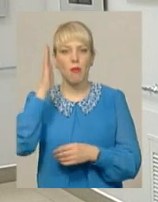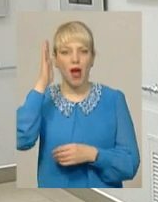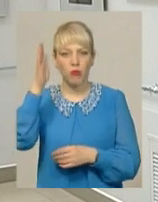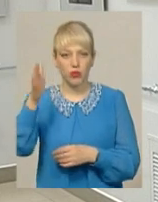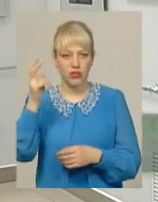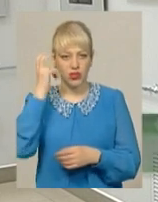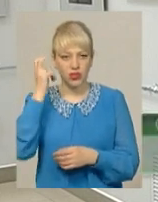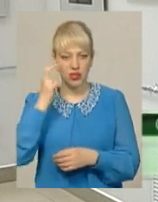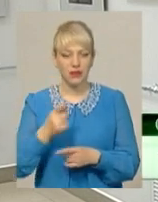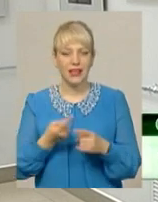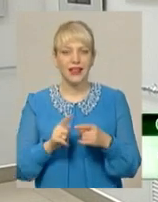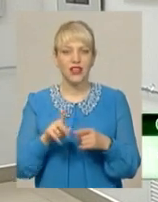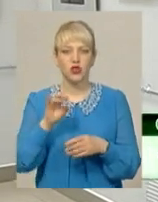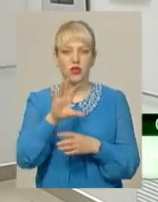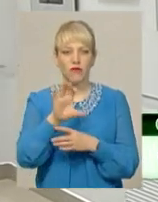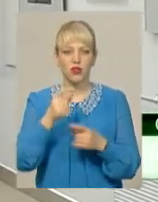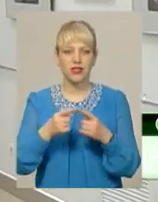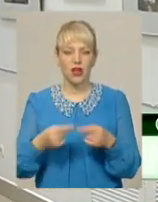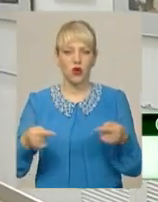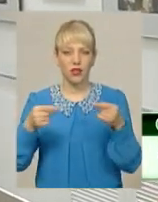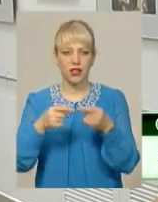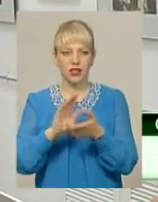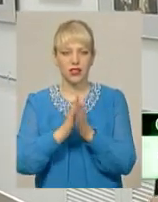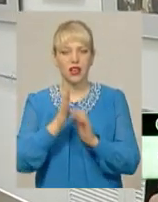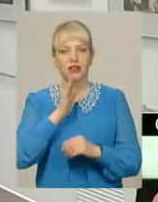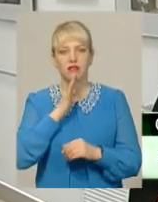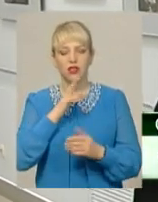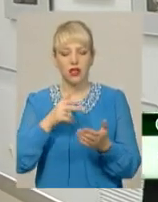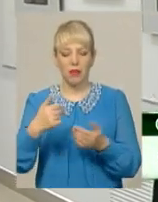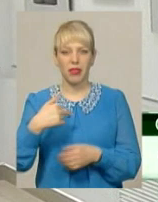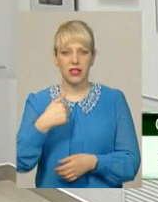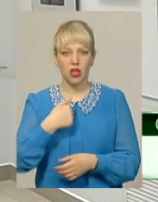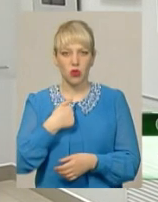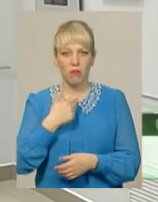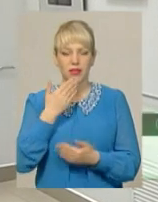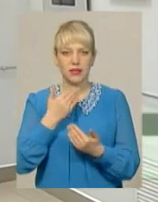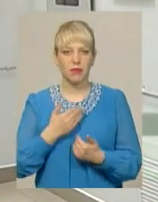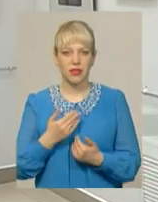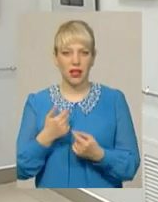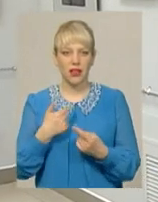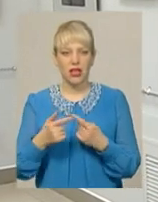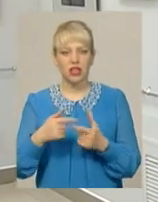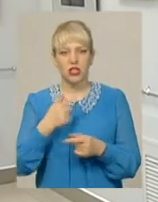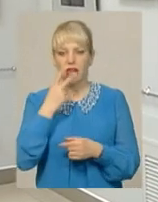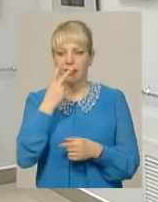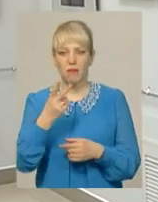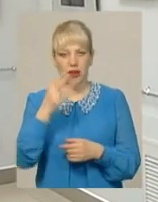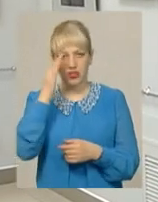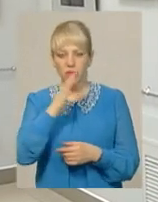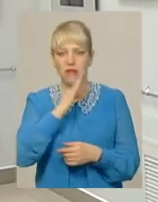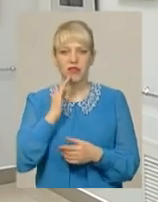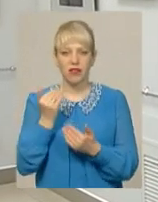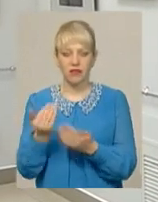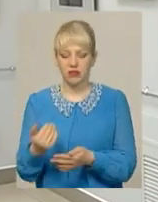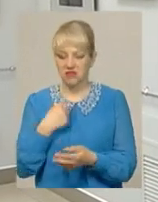Те, що на фотографії, це є конкретна ситуація. Ця дівчинка підійшла до мене і спитала, чи не бачив я її батьків. Я кажу, не